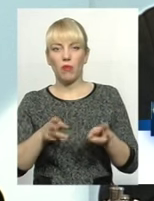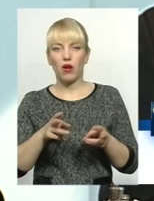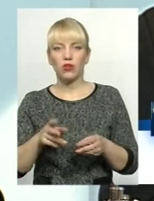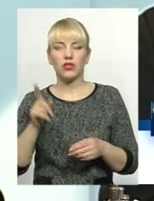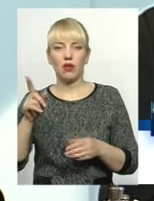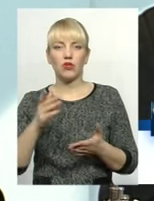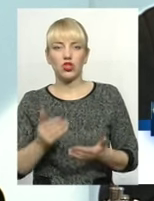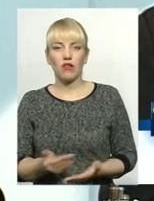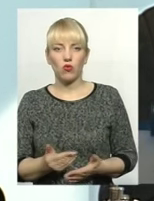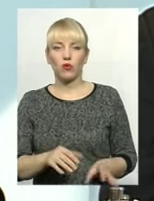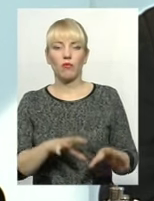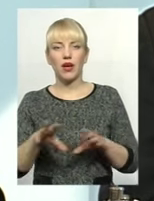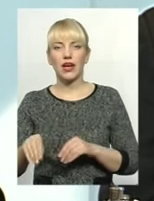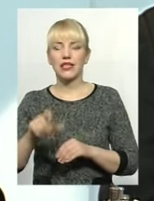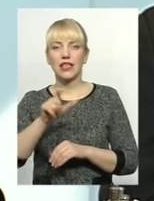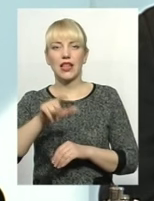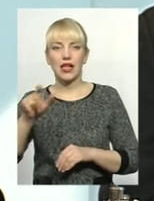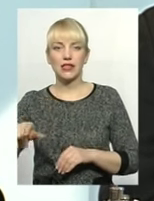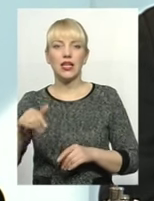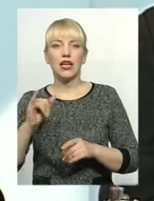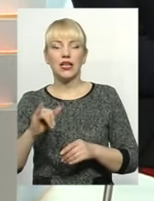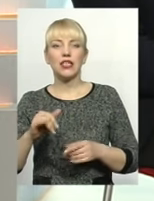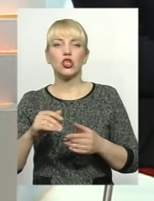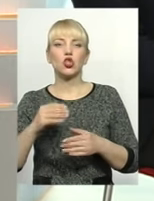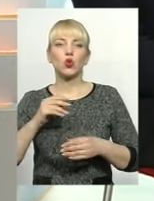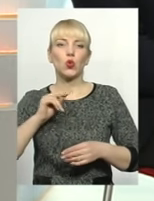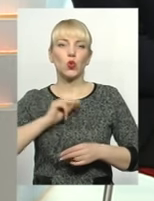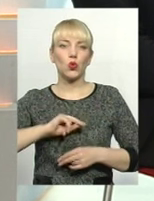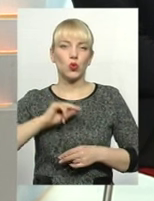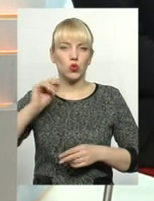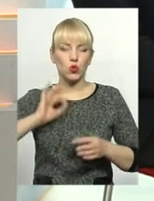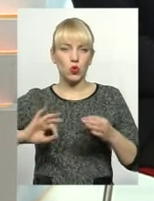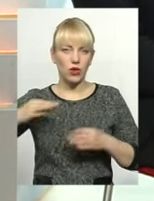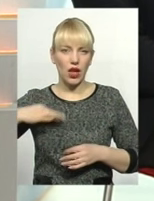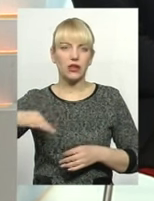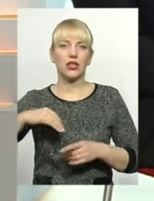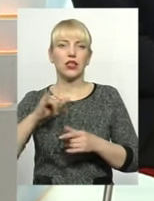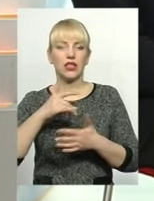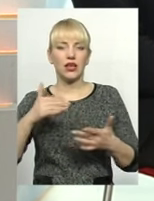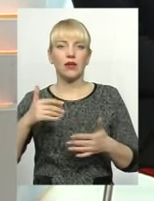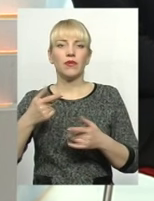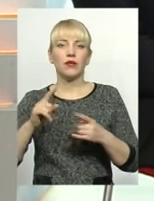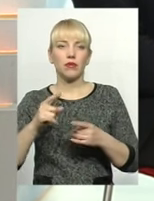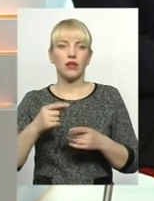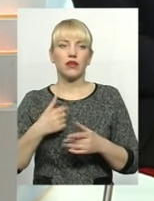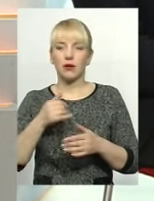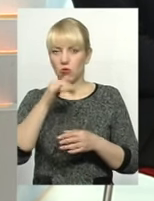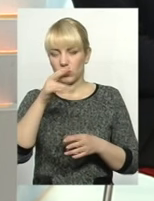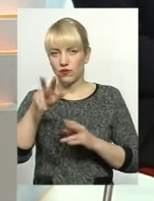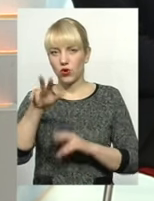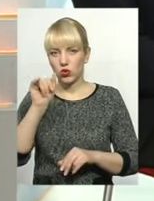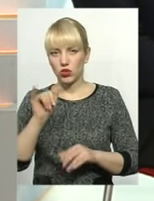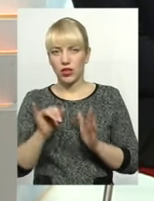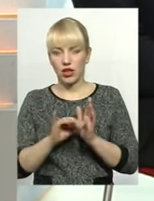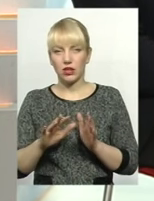студенти, і інші категорії людей, тому ми гуртожиток відключити не можемо. Сьогодні працюємо, ну,